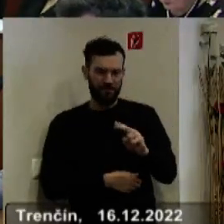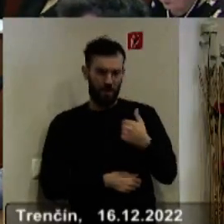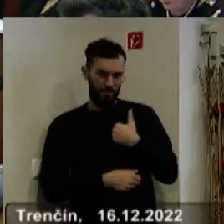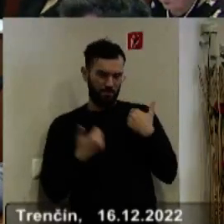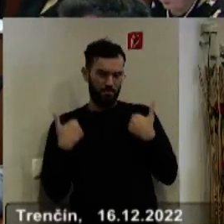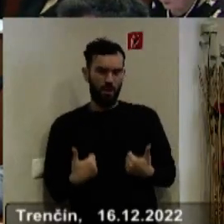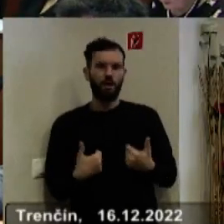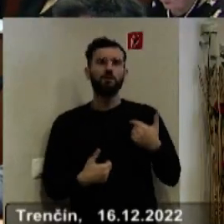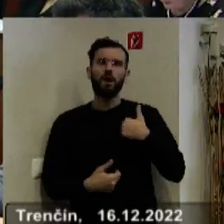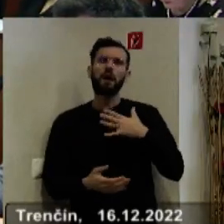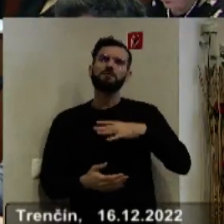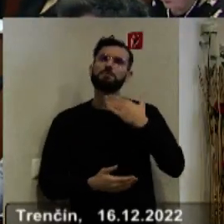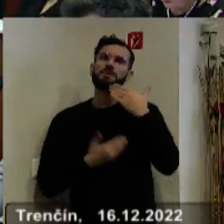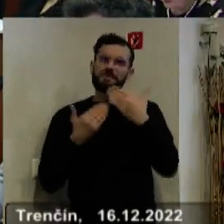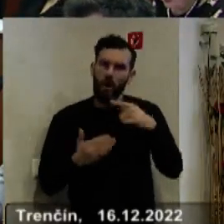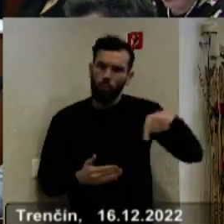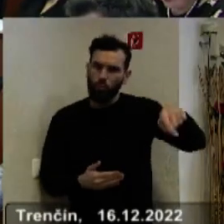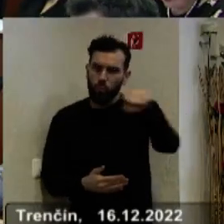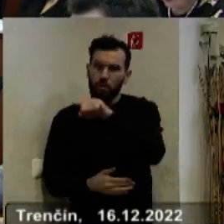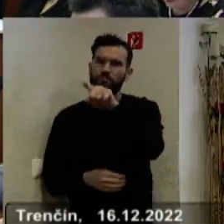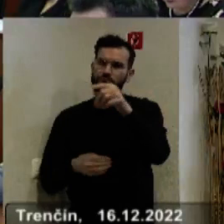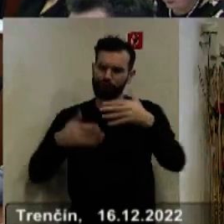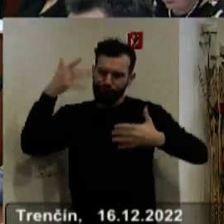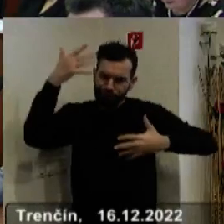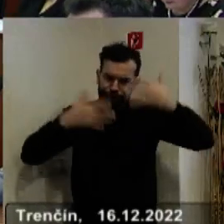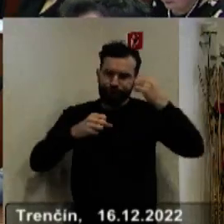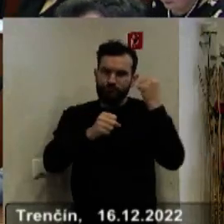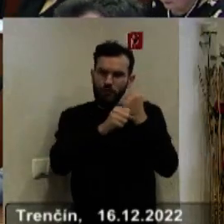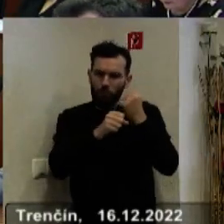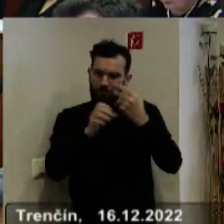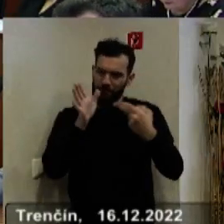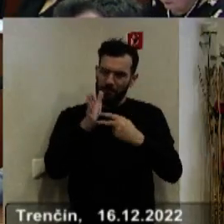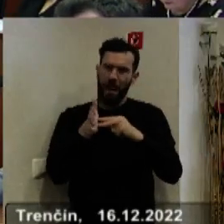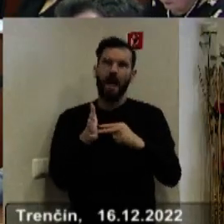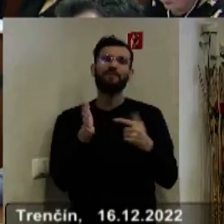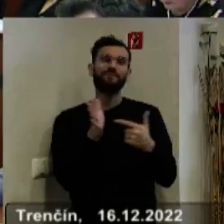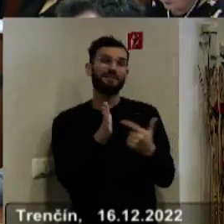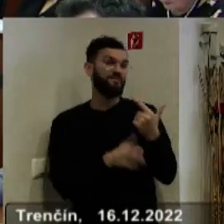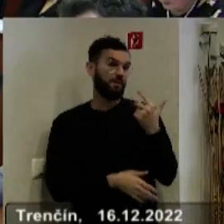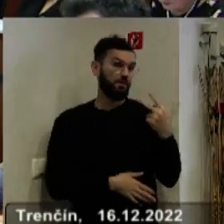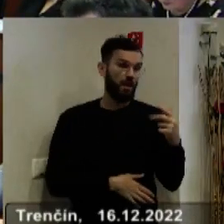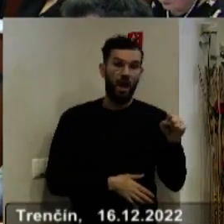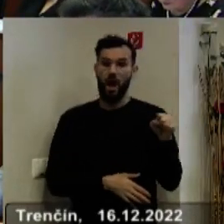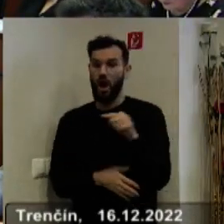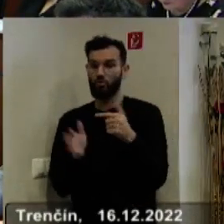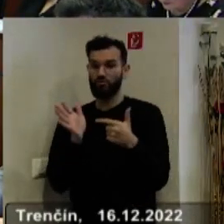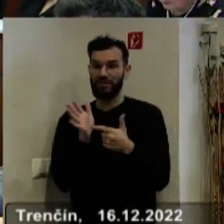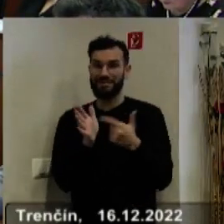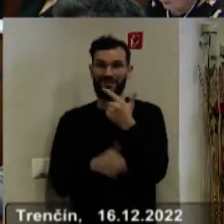pracovali na príprave návrhu rozpočtu Trenčanského samozprávneho kraja na roky 2023-2025.